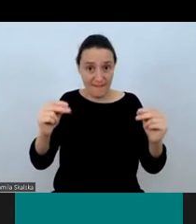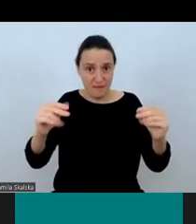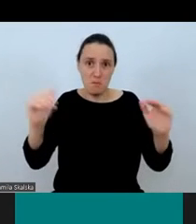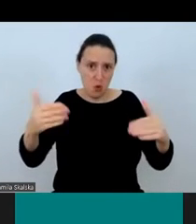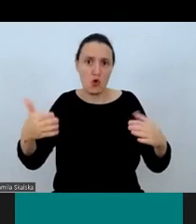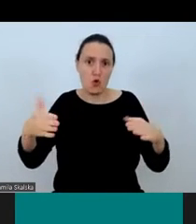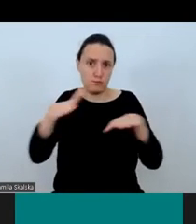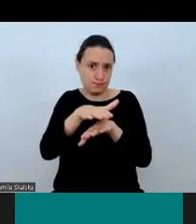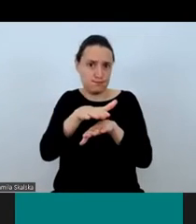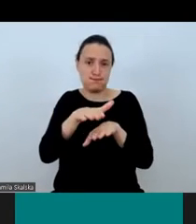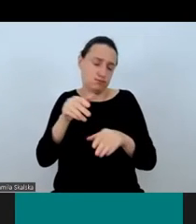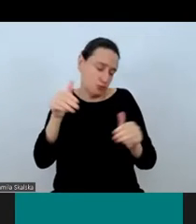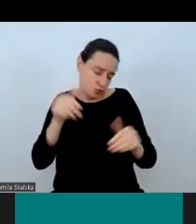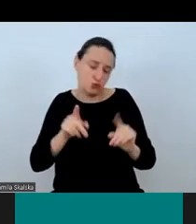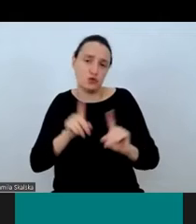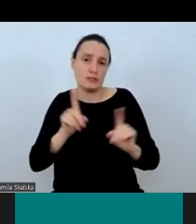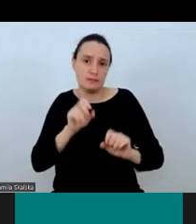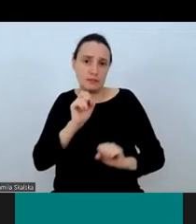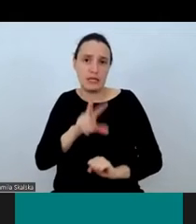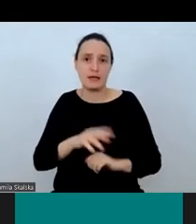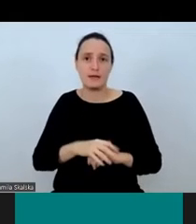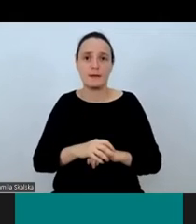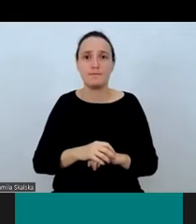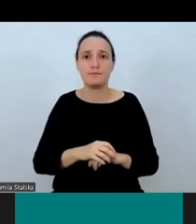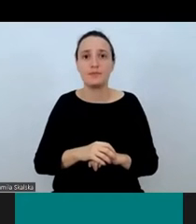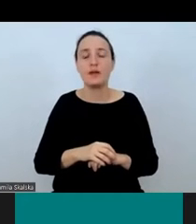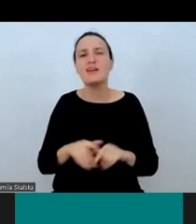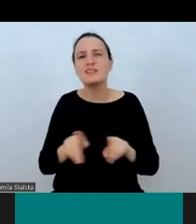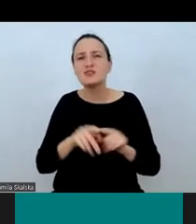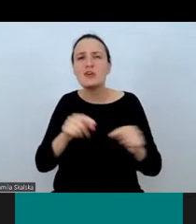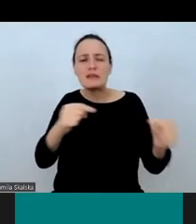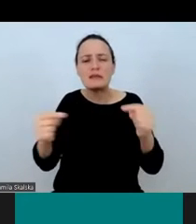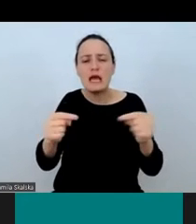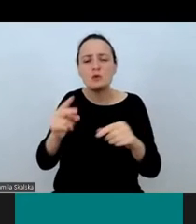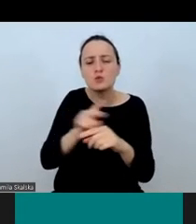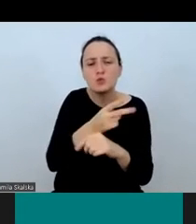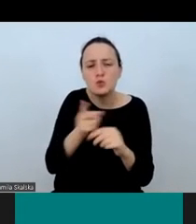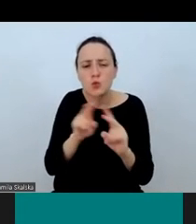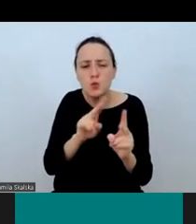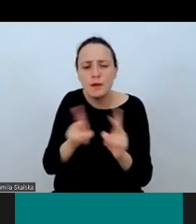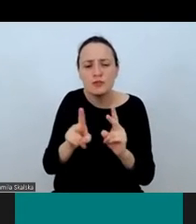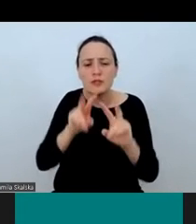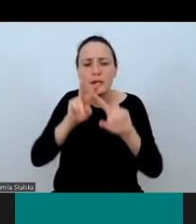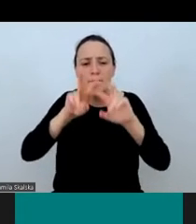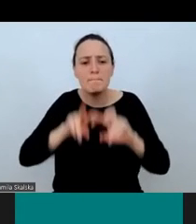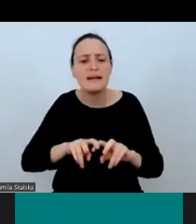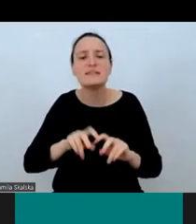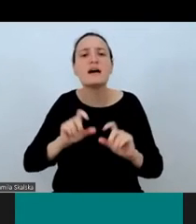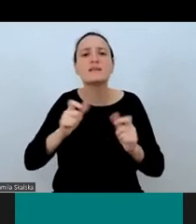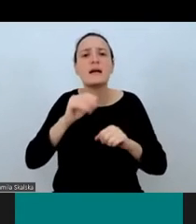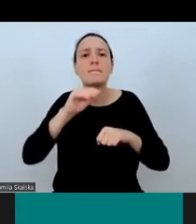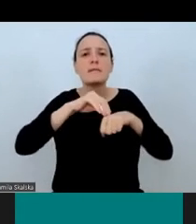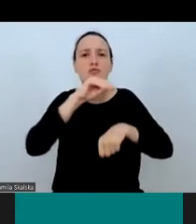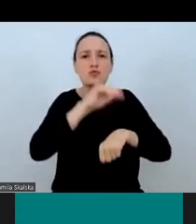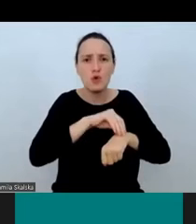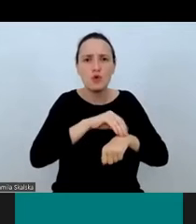Często bada się tłumaczenie dialogowe z wykorzystaniem analizy konwersacyjnej.